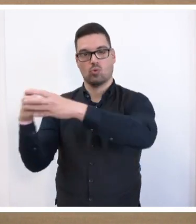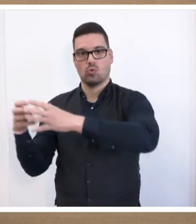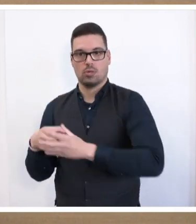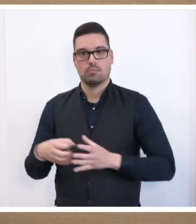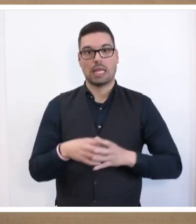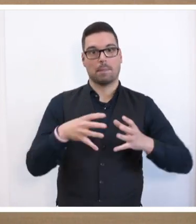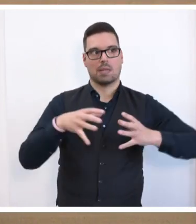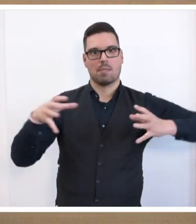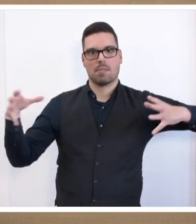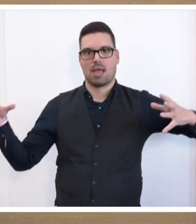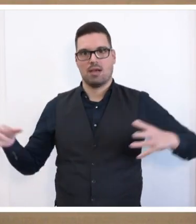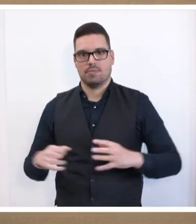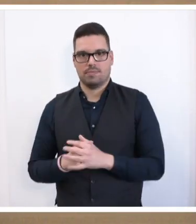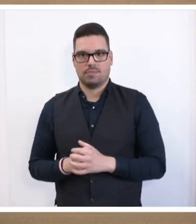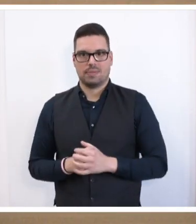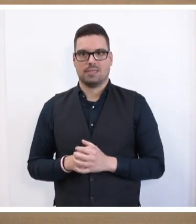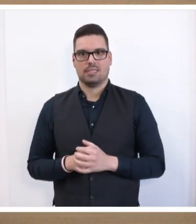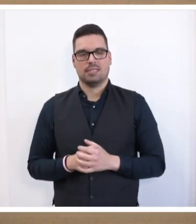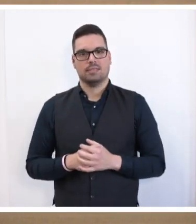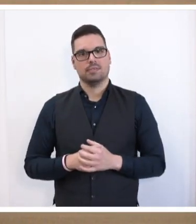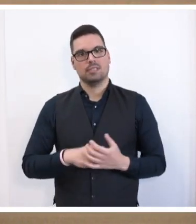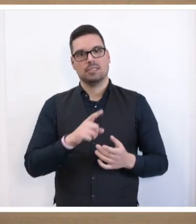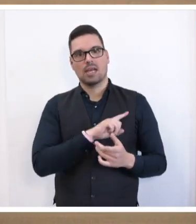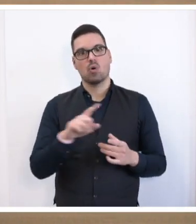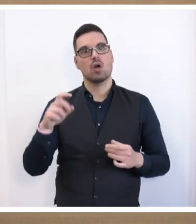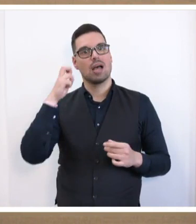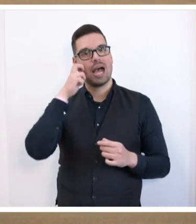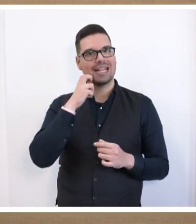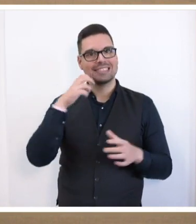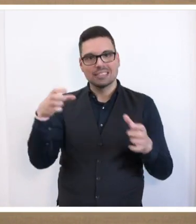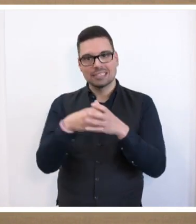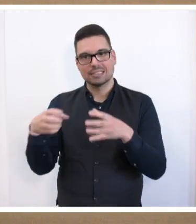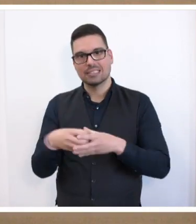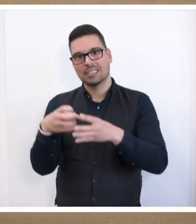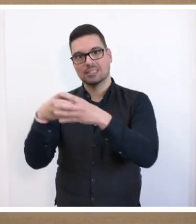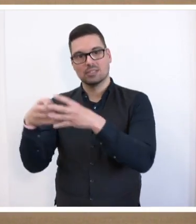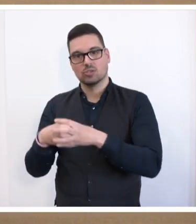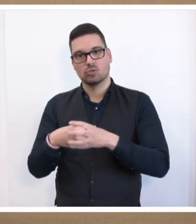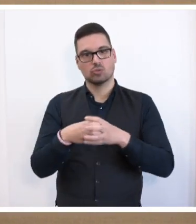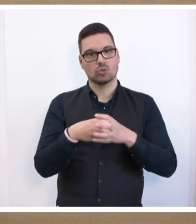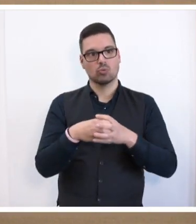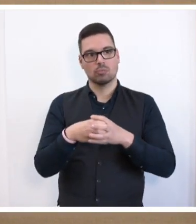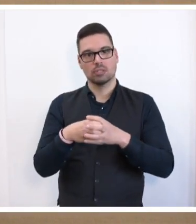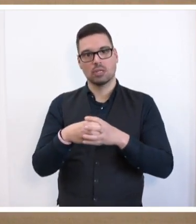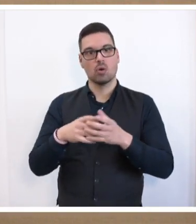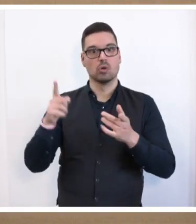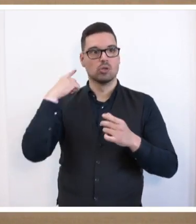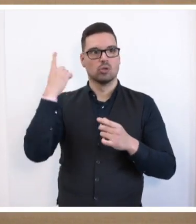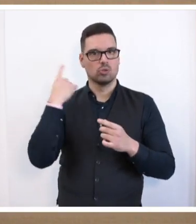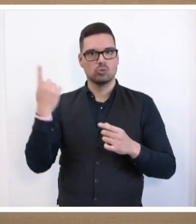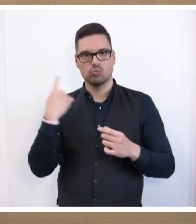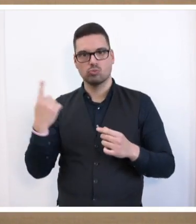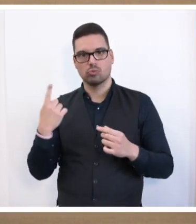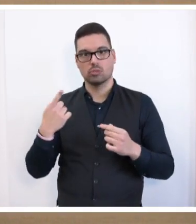überproportional vertreten. Selbst sicher geglaubte Altersgruppen, wie die aus allen Kanälen rotlich dauerbestrahlte Jugend, scheint in Richtung